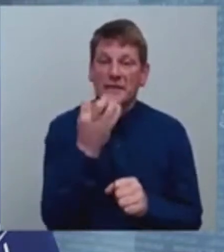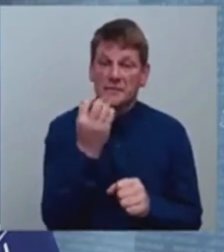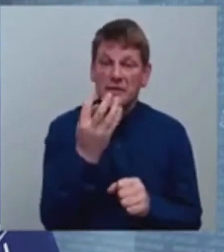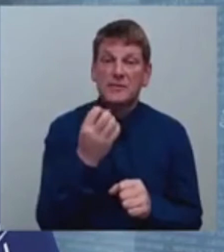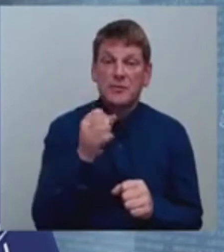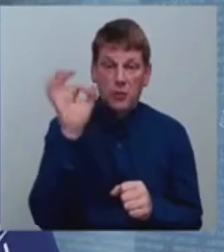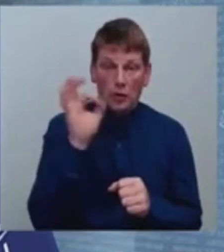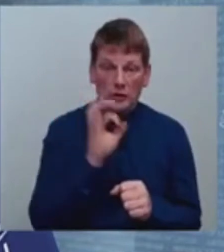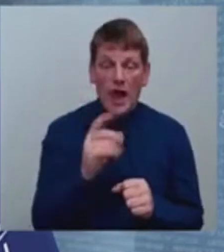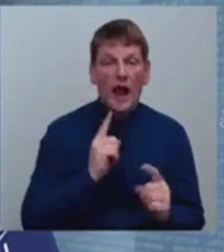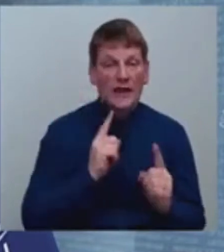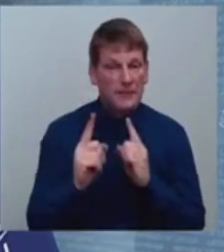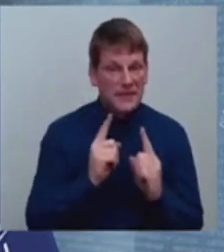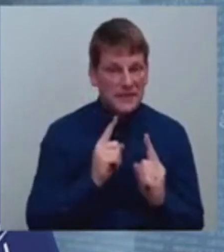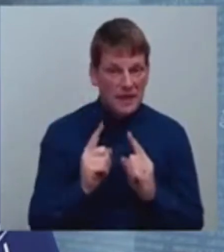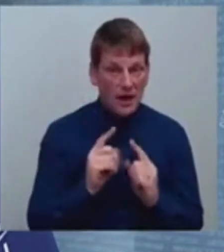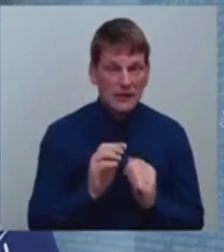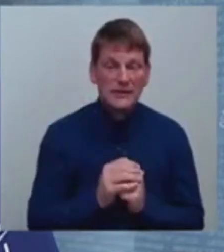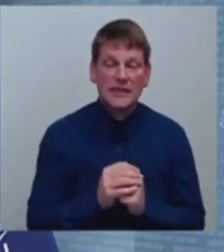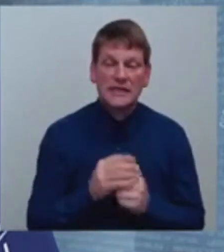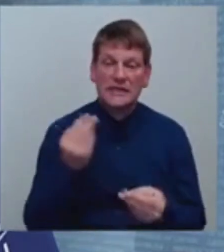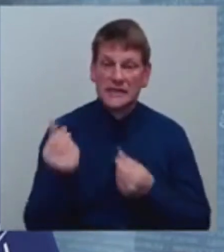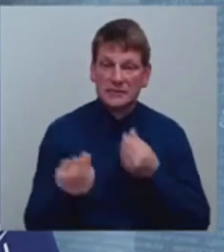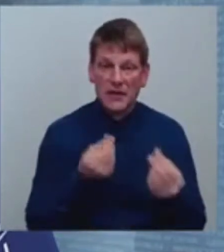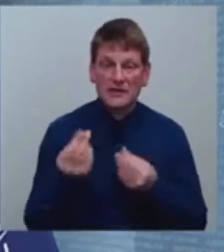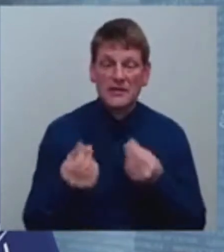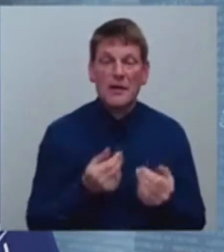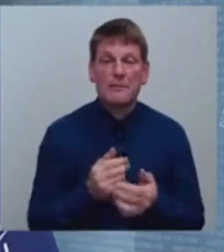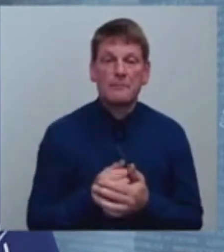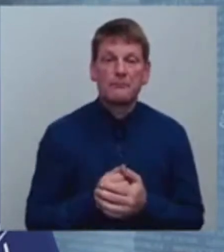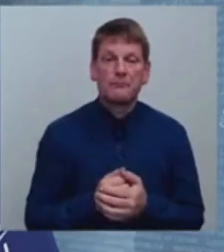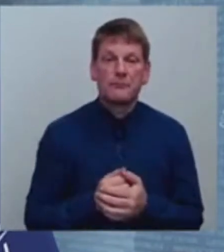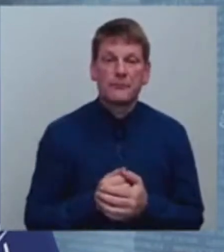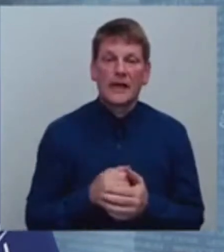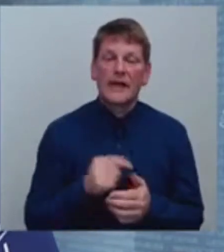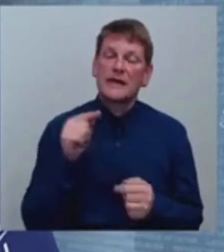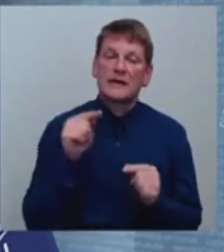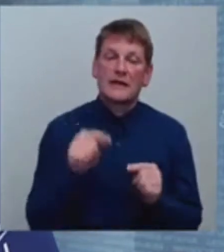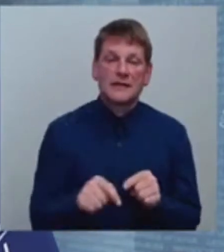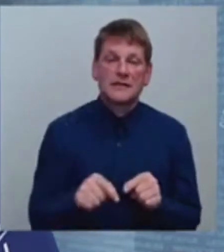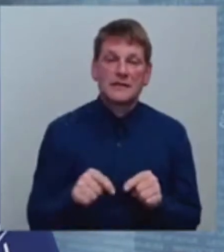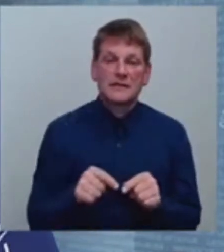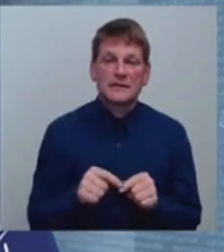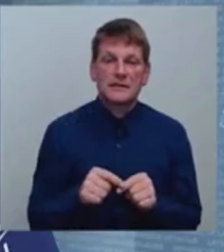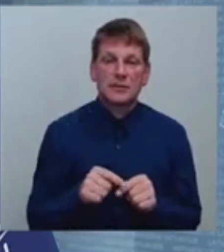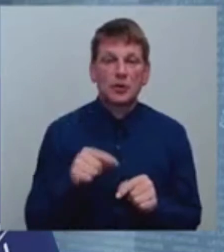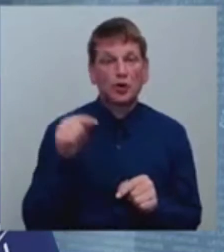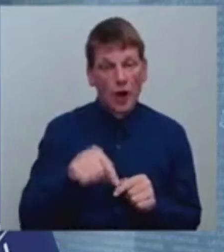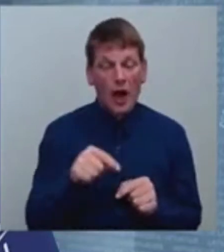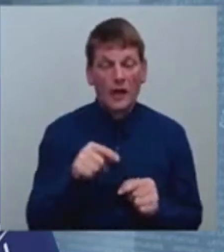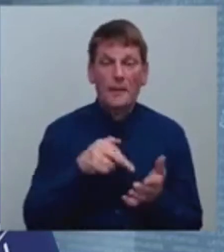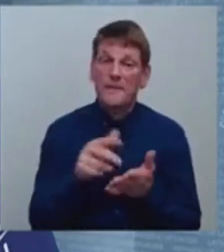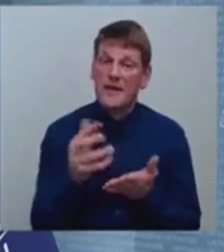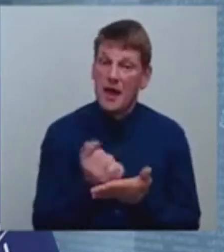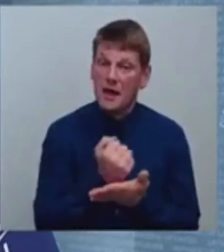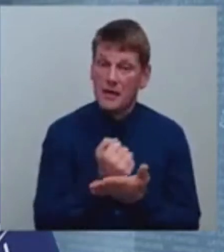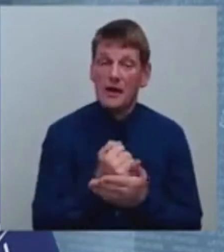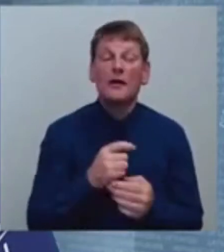administrācijas izmaksām. Tas šādi te pieeja